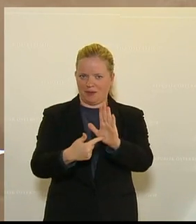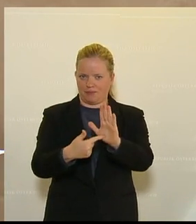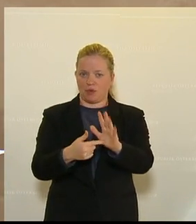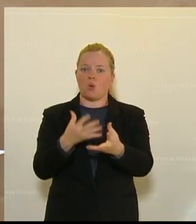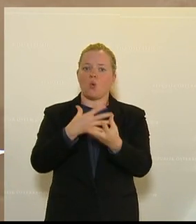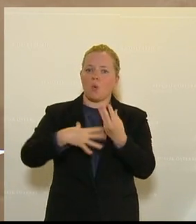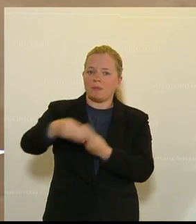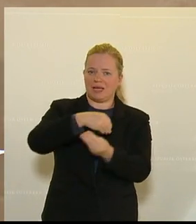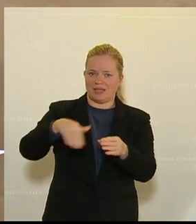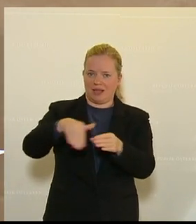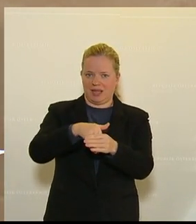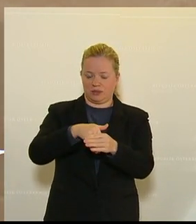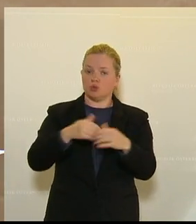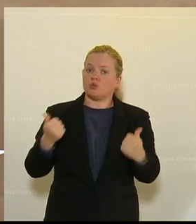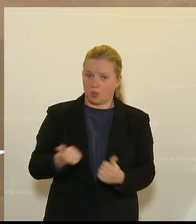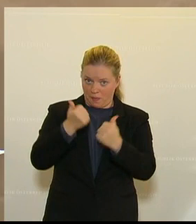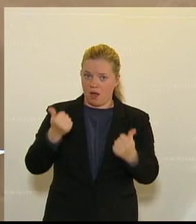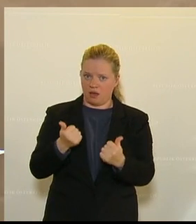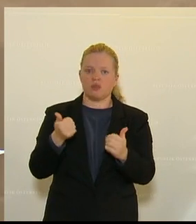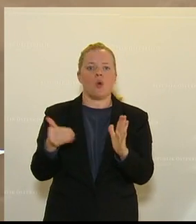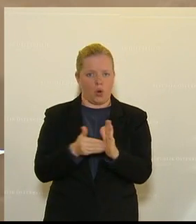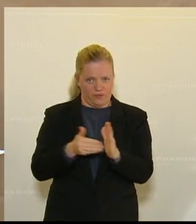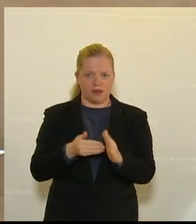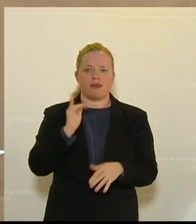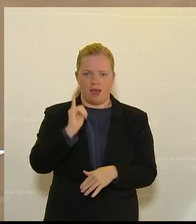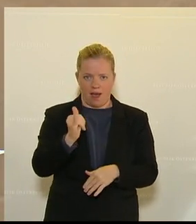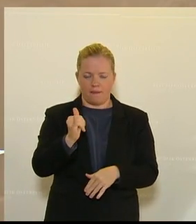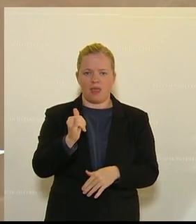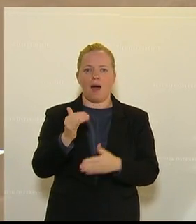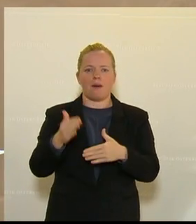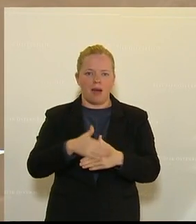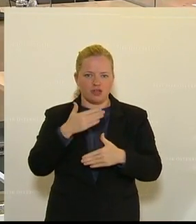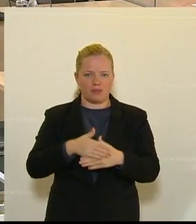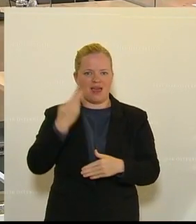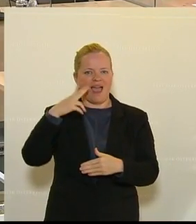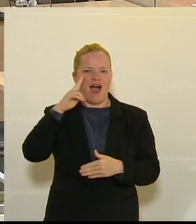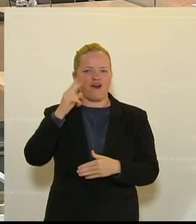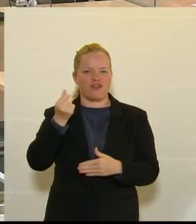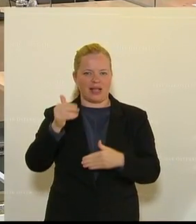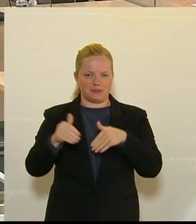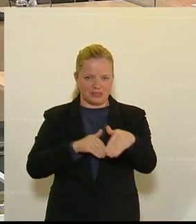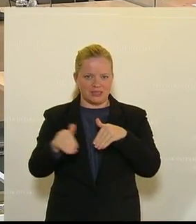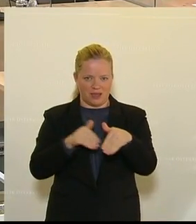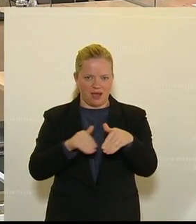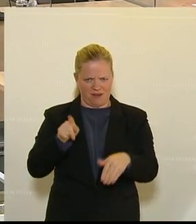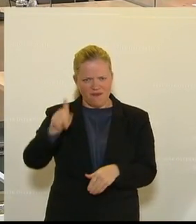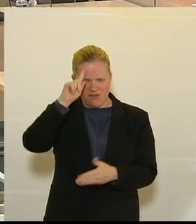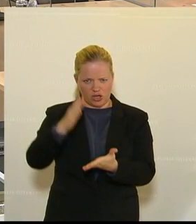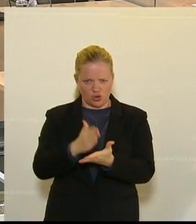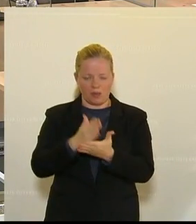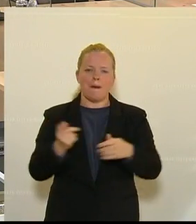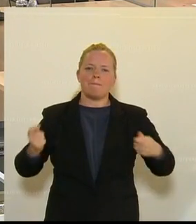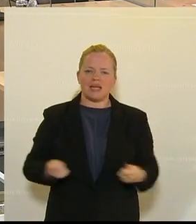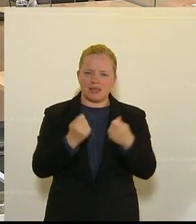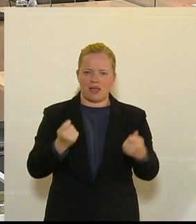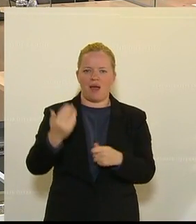Der Umsatzersatz ist super, ist notwendig. Aber ein Beispiel, Herr Finanzminister, Sie wissen schon, dass Betriebe, die